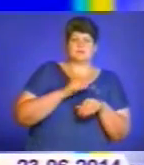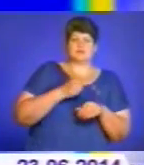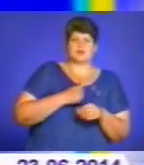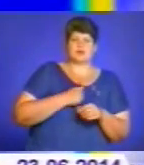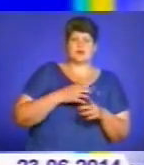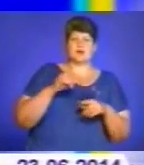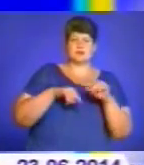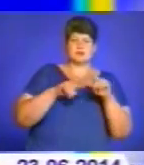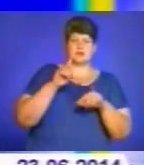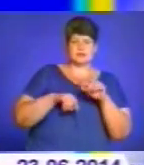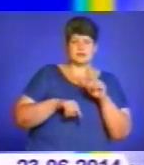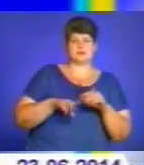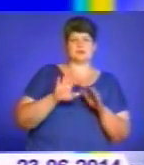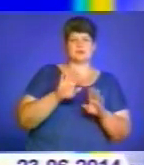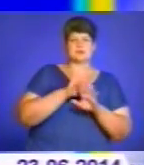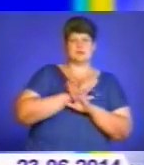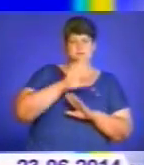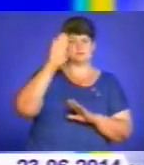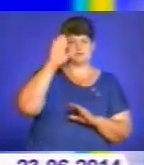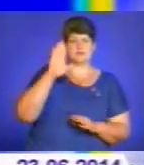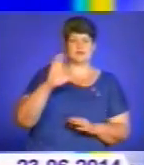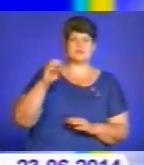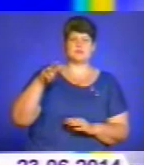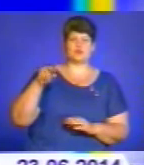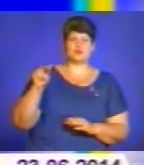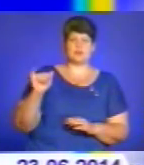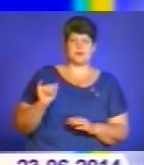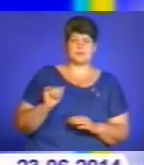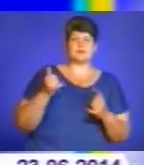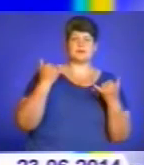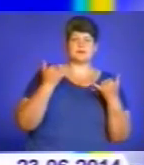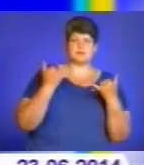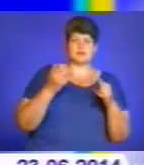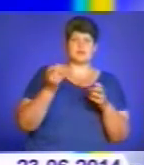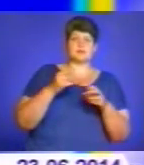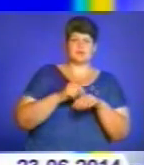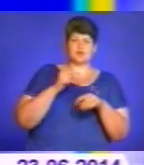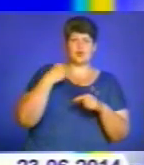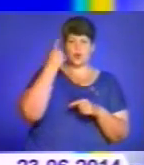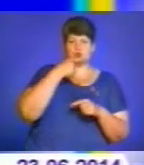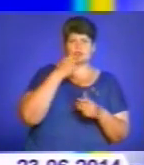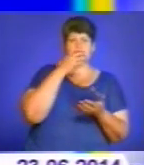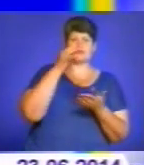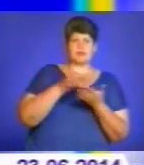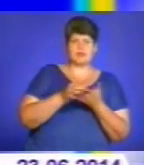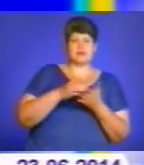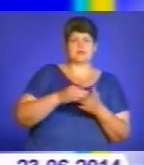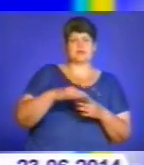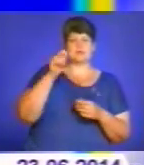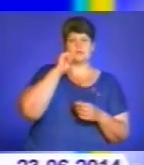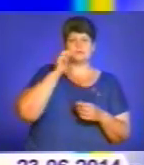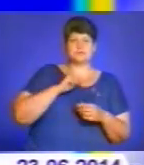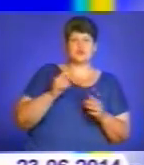загиблого на Донеччині Віктора Симчука. У цей складний час ми повинні відчути особисту відповідальність за батьківщину,